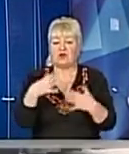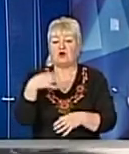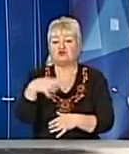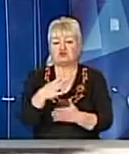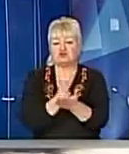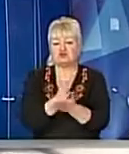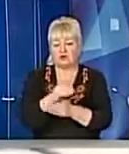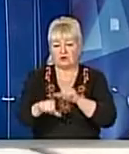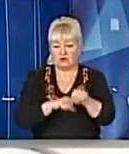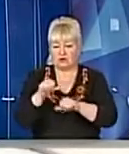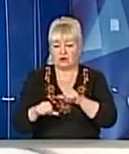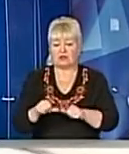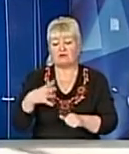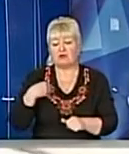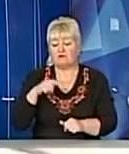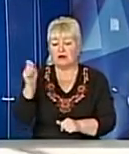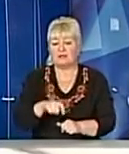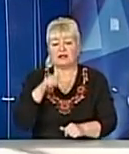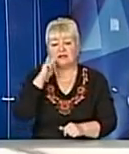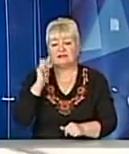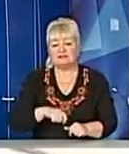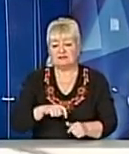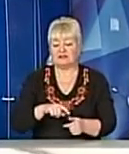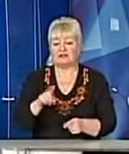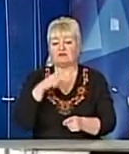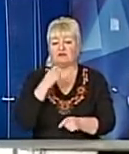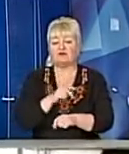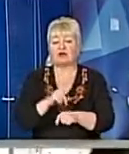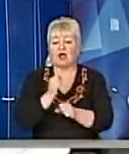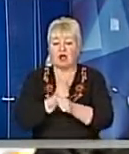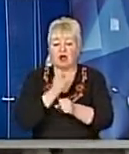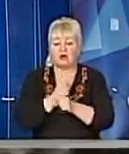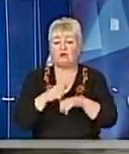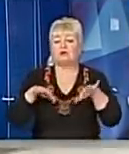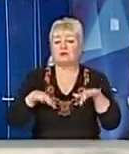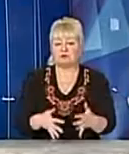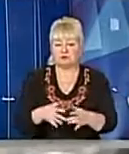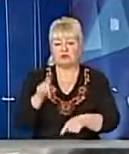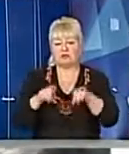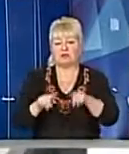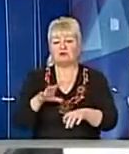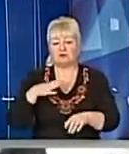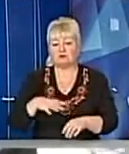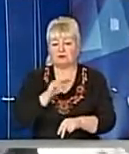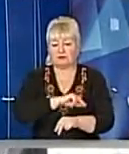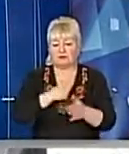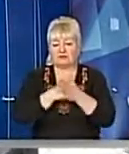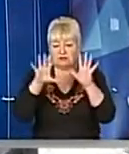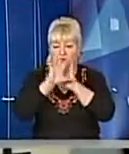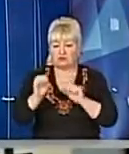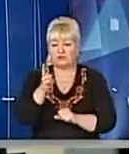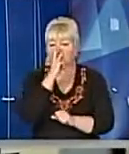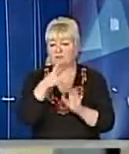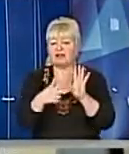років До Львова переїхала з Вінниці Розповідає, робота виснажує, адже іноді доводиться працювати до ночі На зарплату 8 тисяч